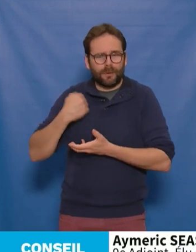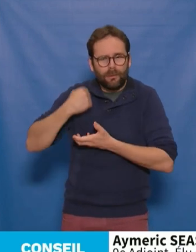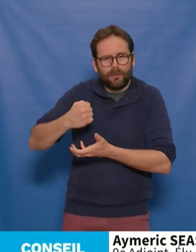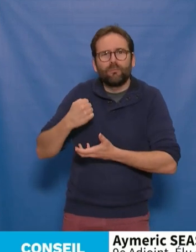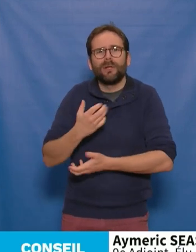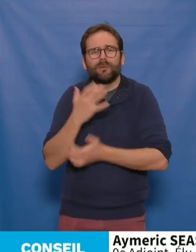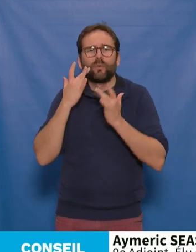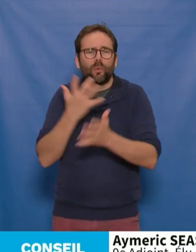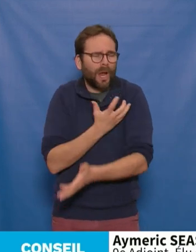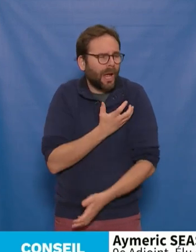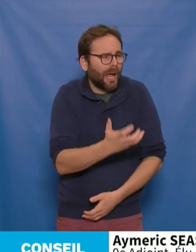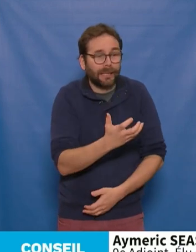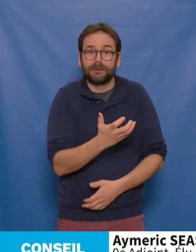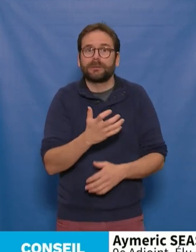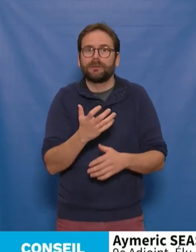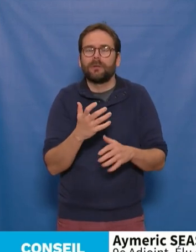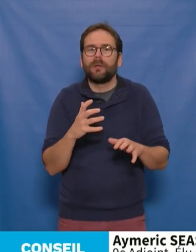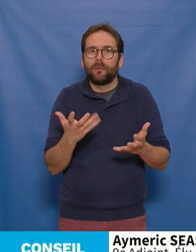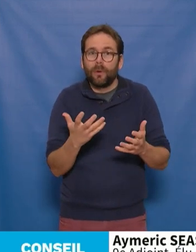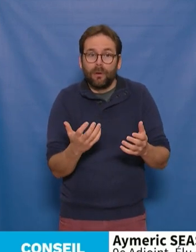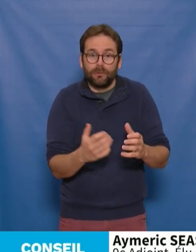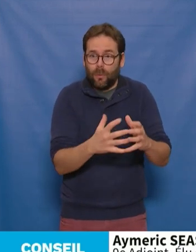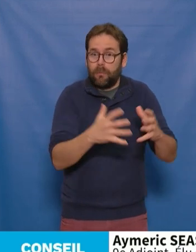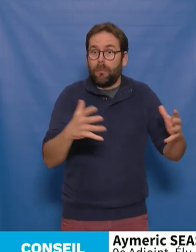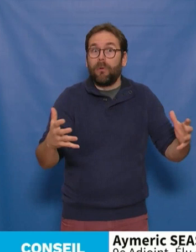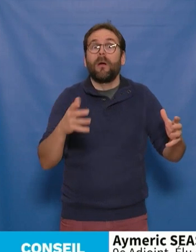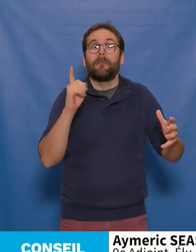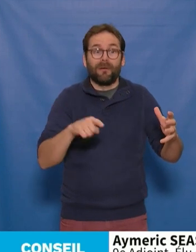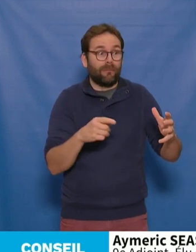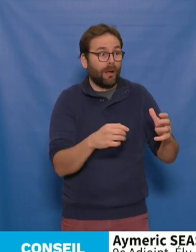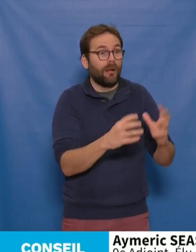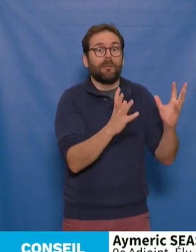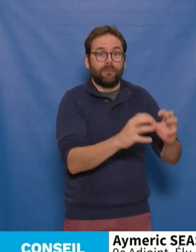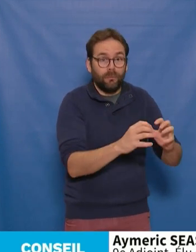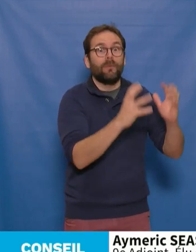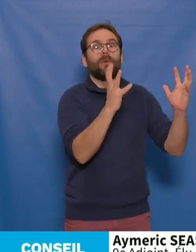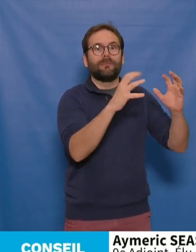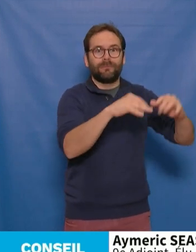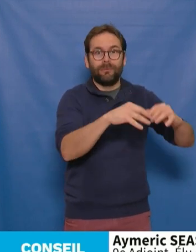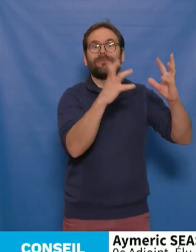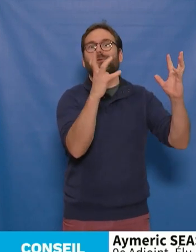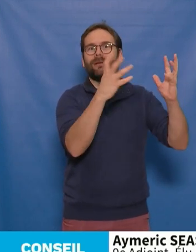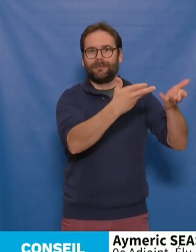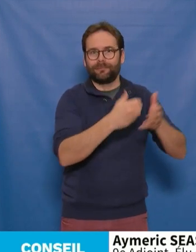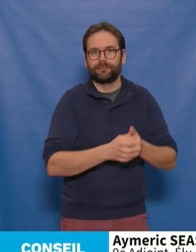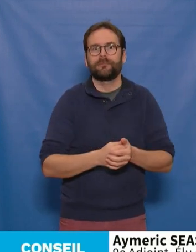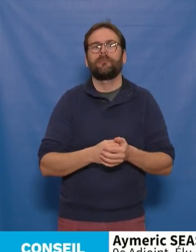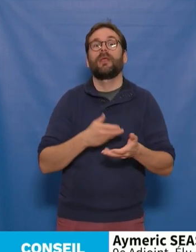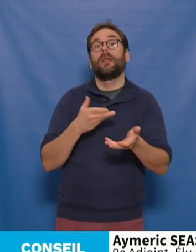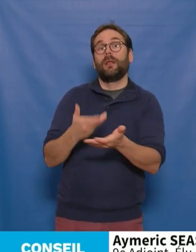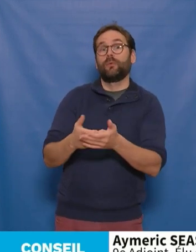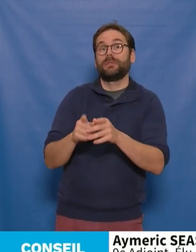que nous amplifions en le reconstruisant parfois sur lui-même. Agilité dont nous ferons également